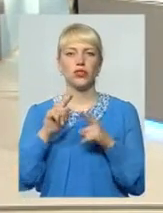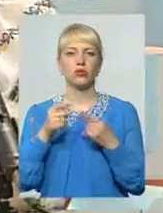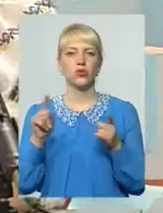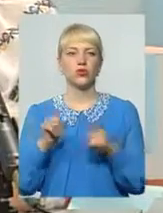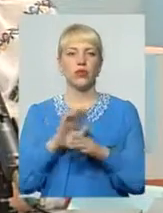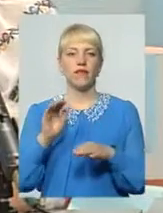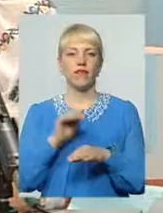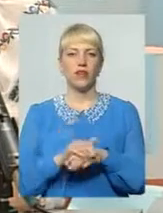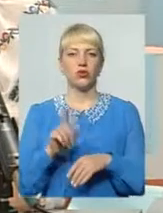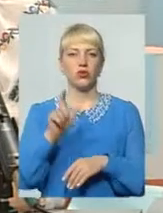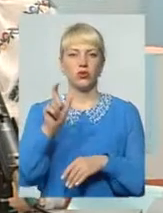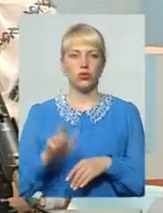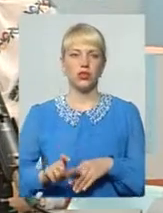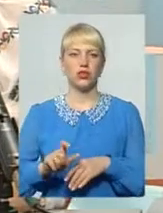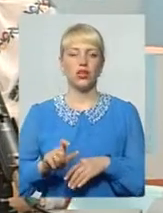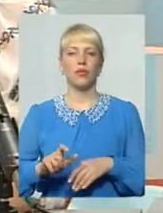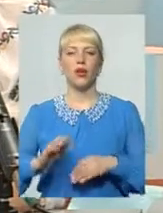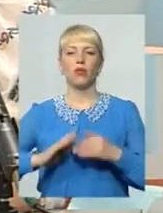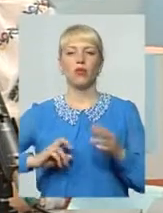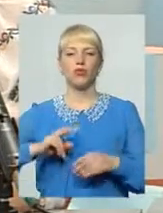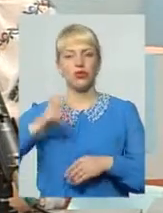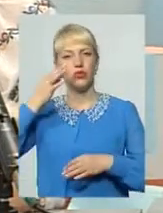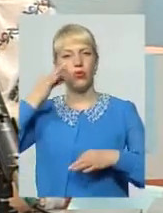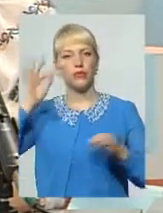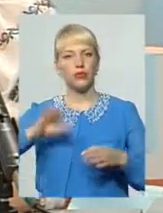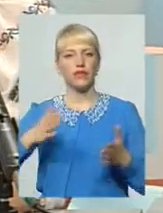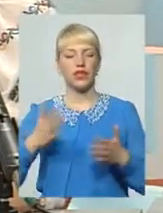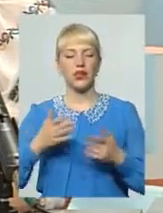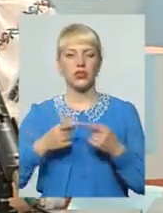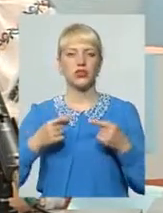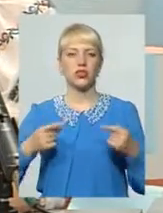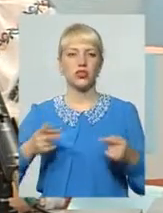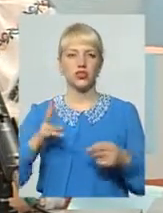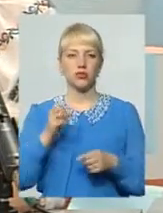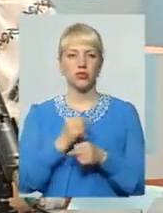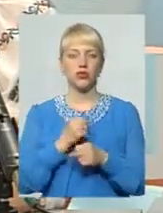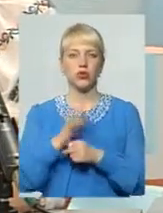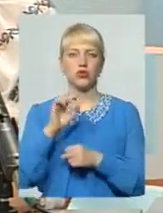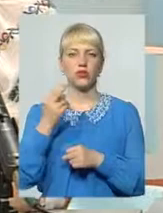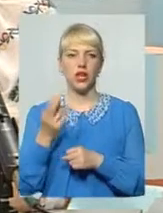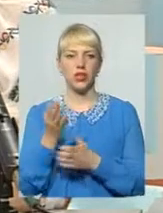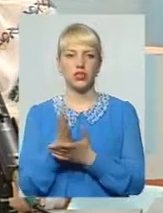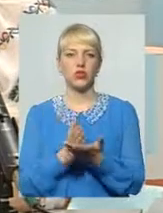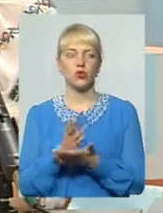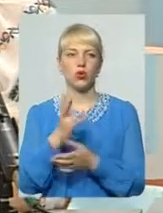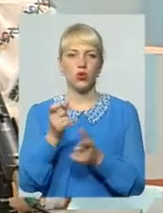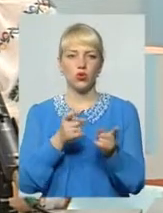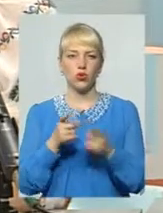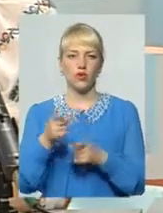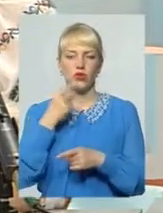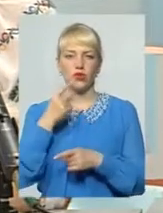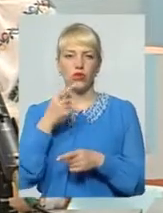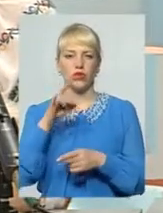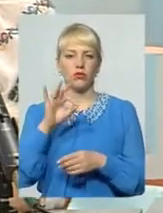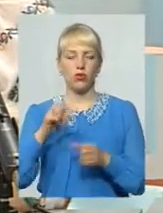що не факт, що людина досить професійна, обізнана в якихось речах, яка працює в соціальній службі Але готова говорити